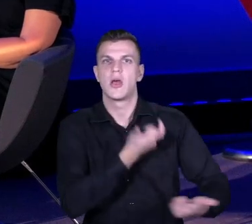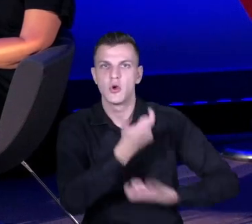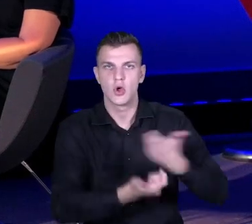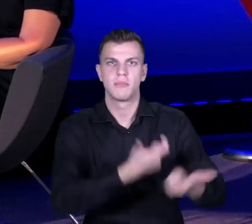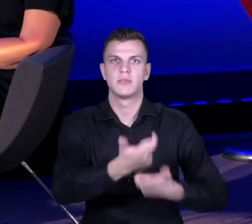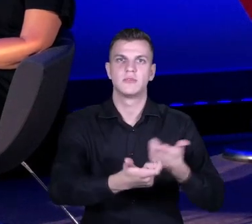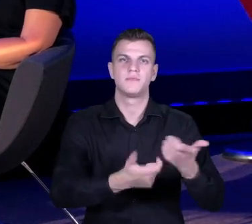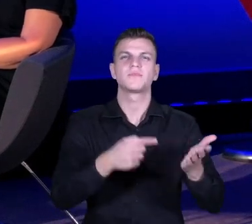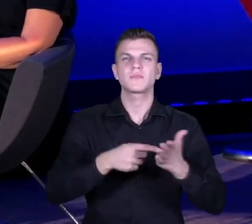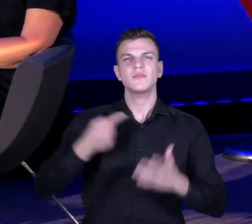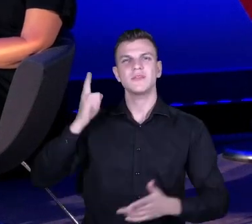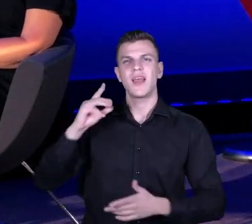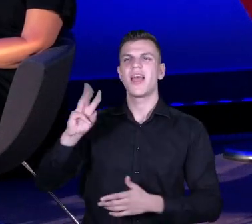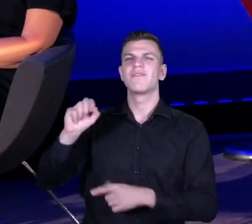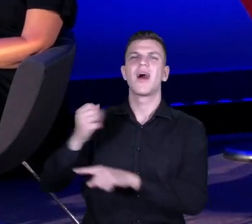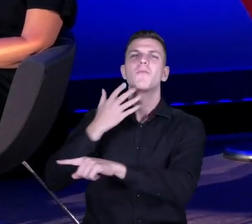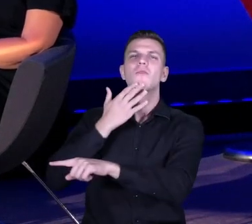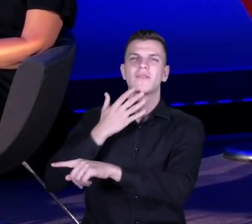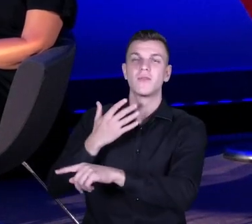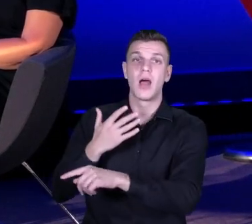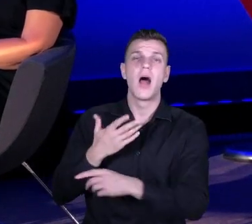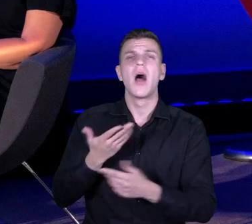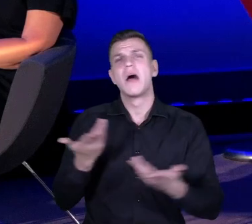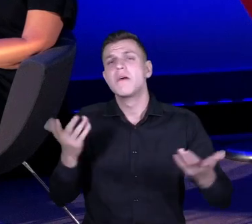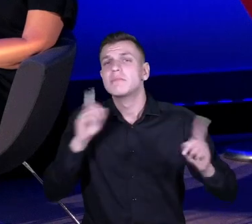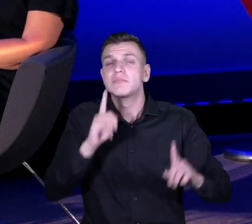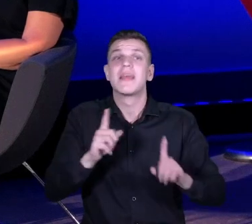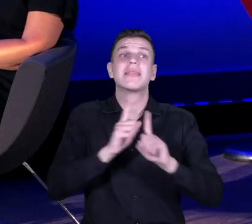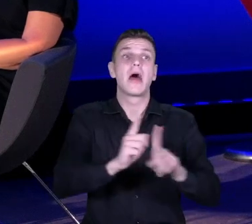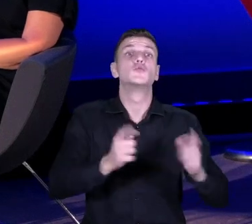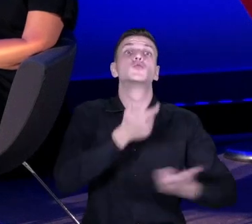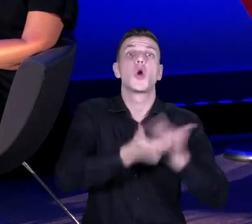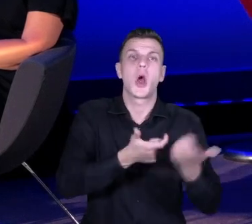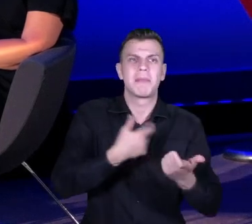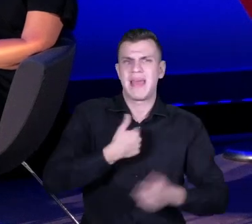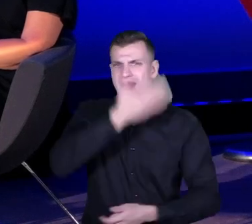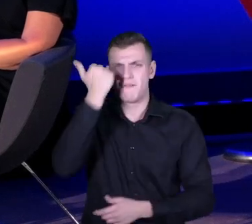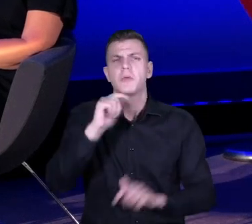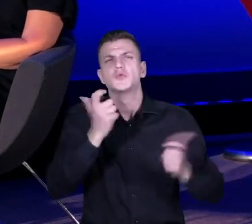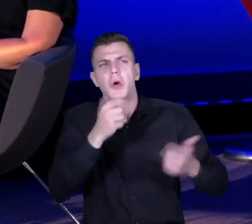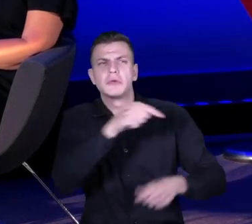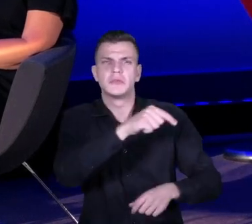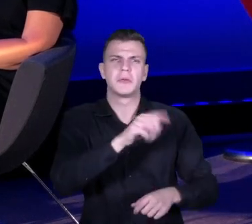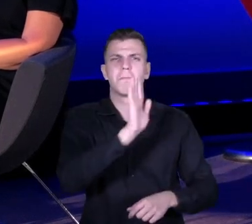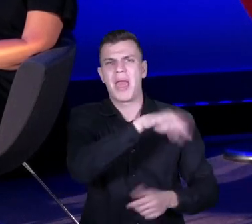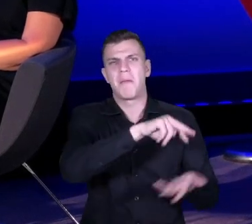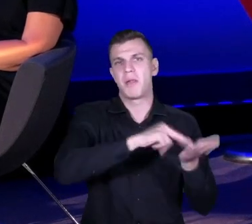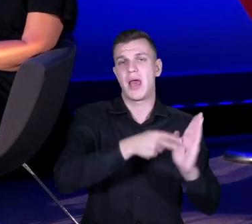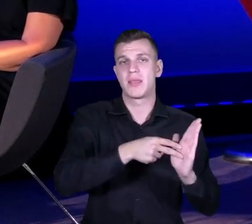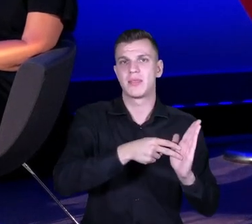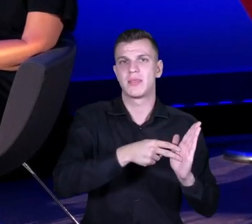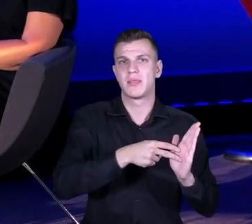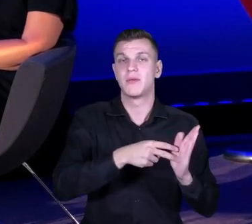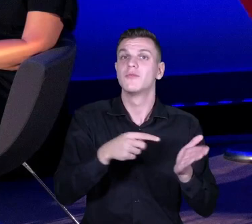o pracy nauczycieli Ewy, że coś tam sobie planują. To mniej więcej tak, ja staram się, żeby to było w taki sposób. No a kryzysy,